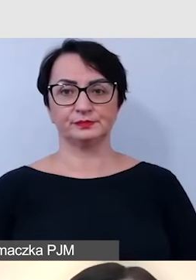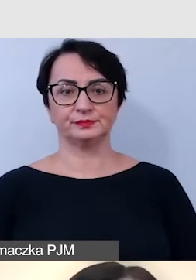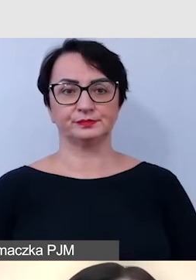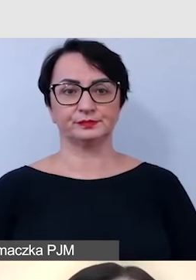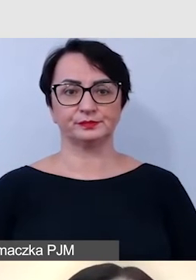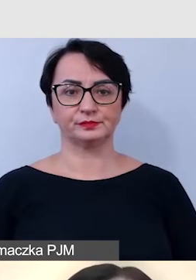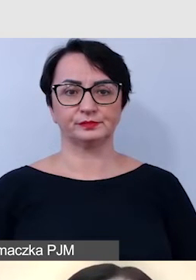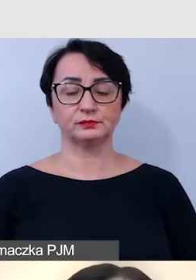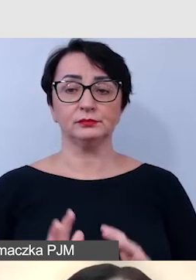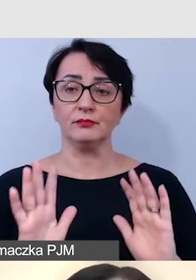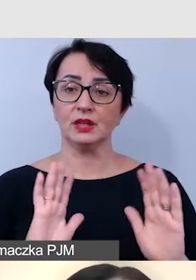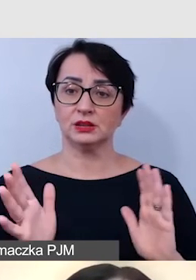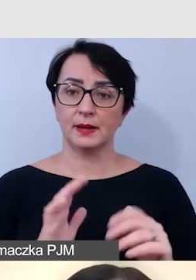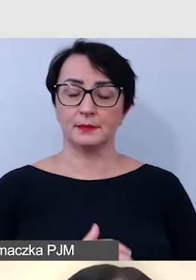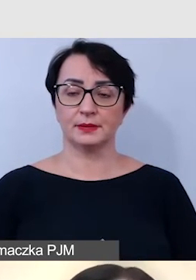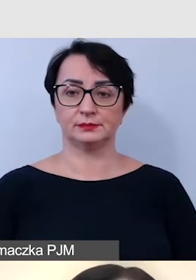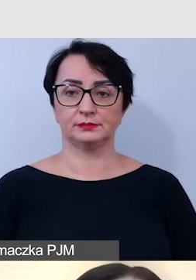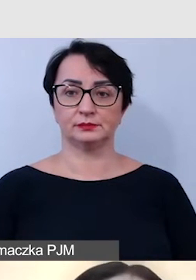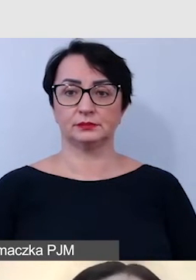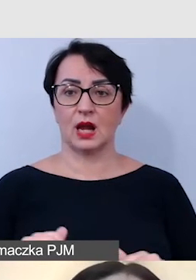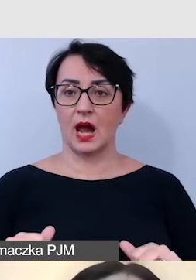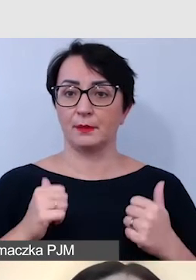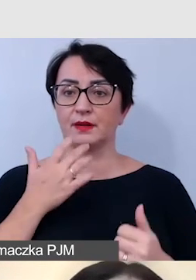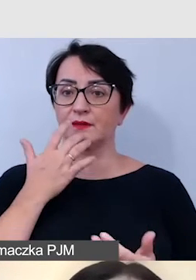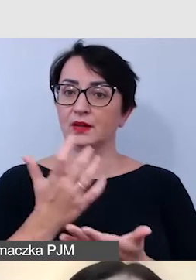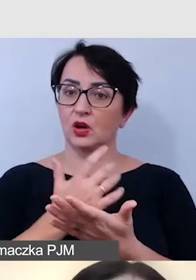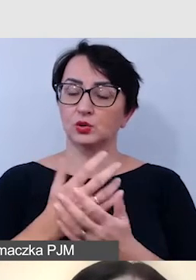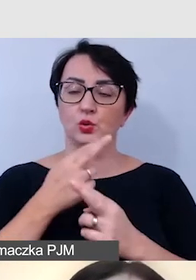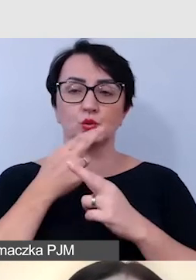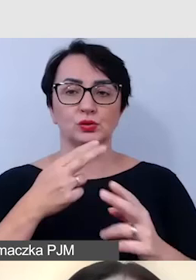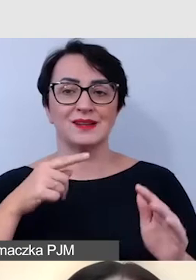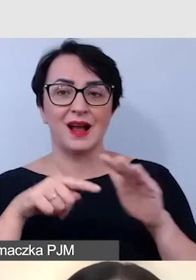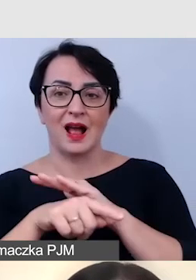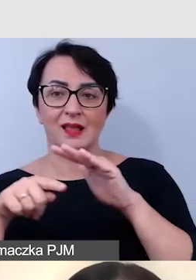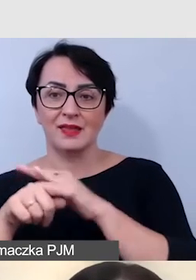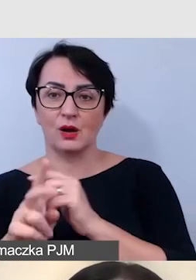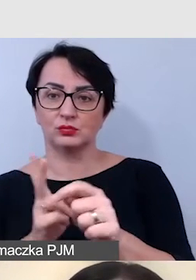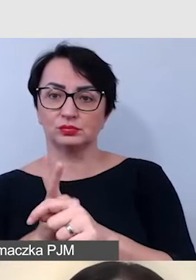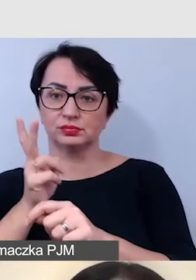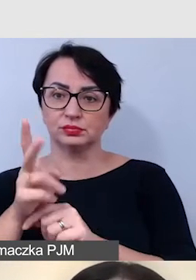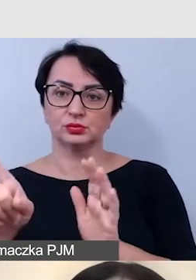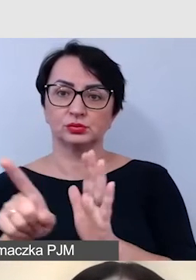Dbamy o to, by wykorzystywać różne kanały dotarcia do osób